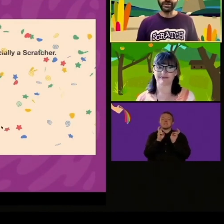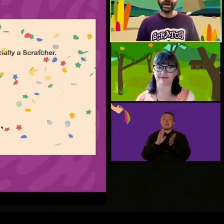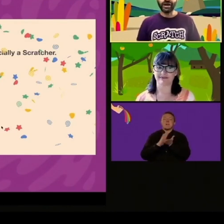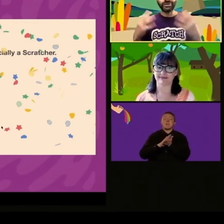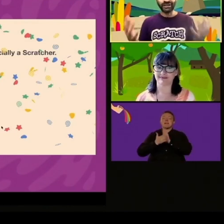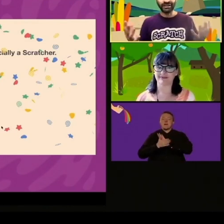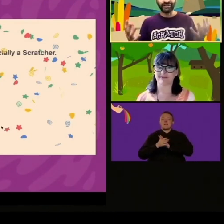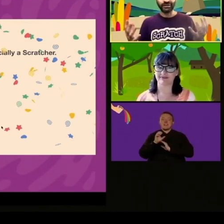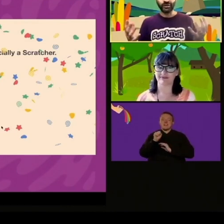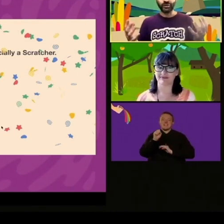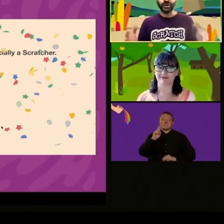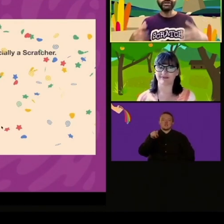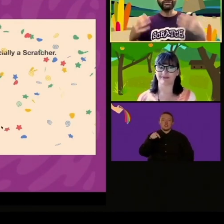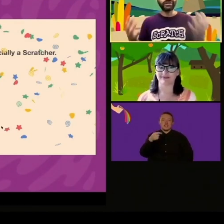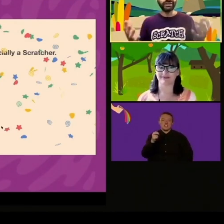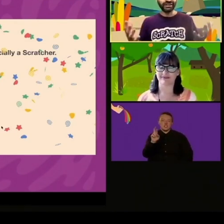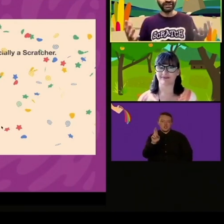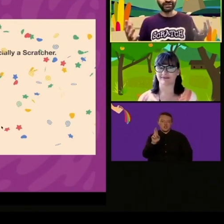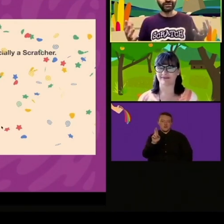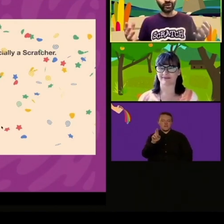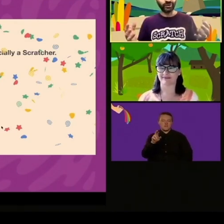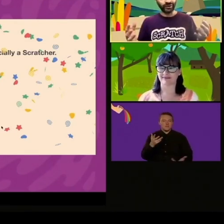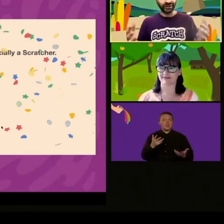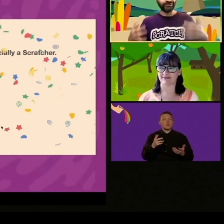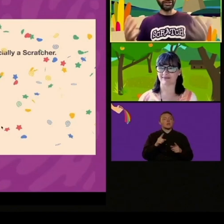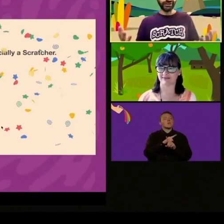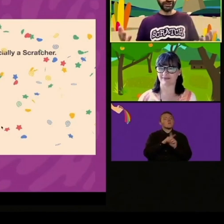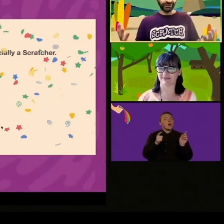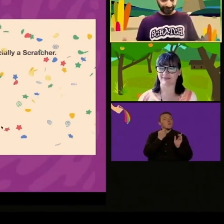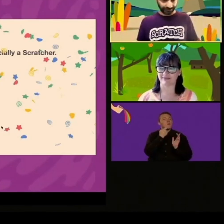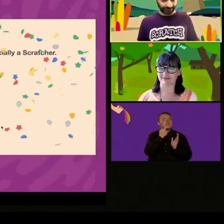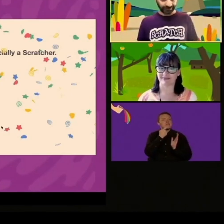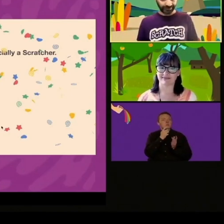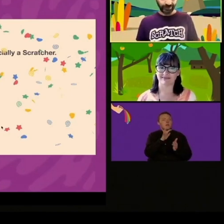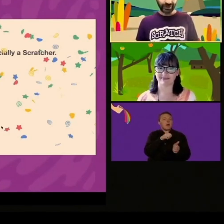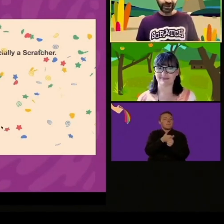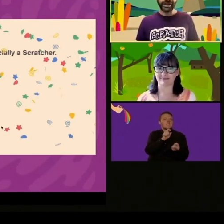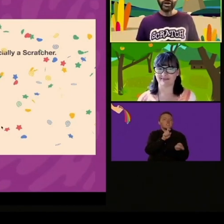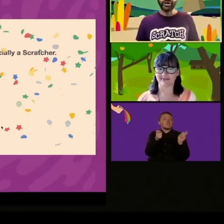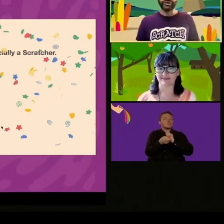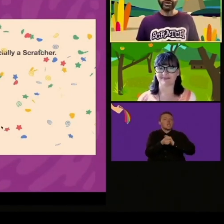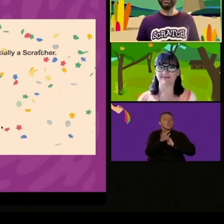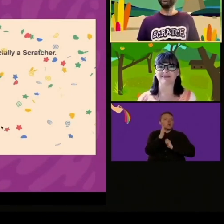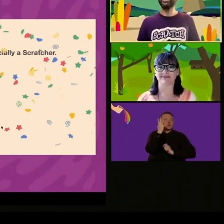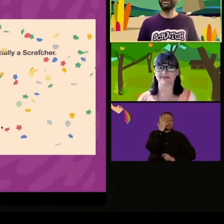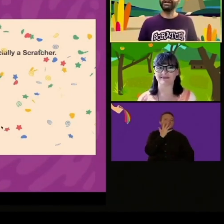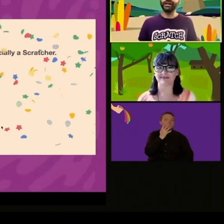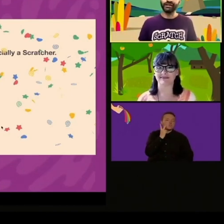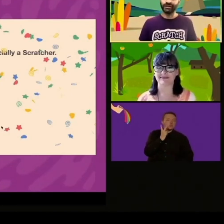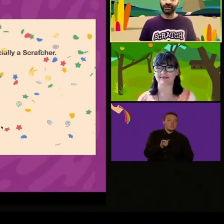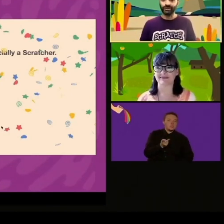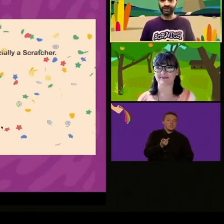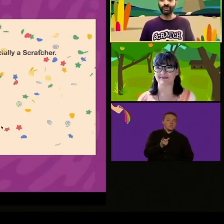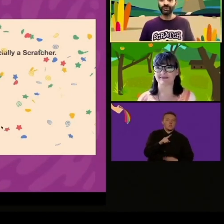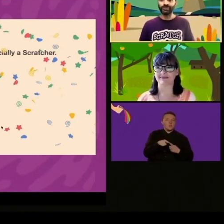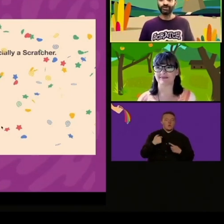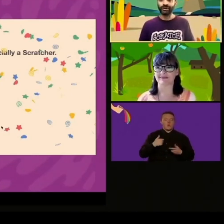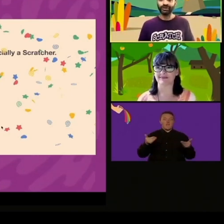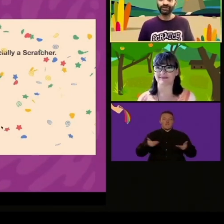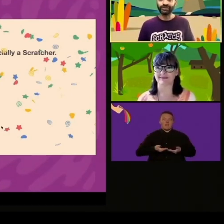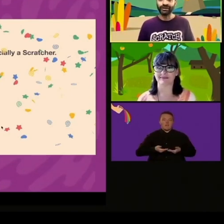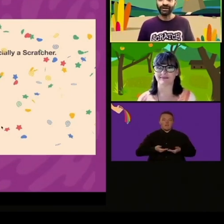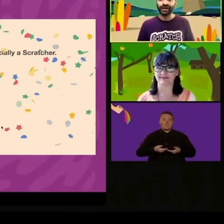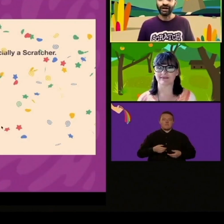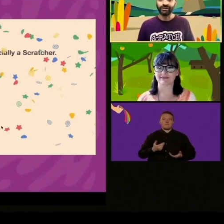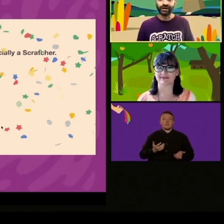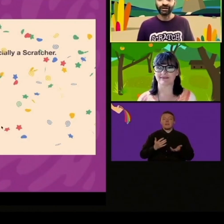importanti per la nostra comunità online, pertanto abbiamo nuovi contenuti, disegni e voi potete vedere quando